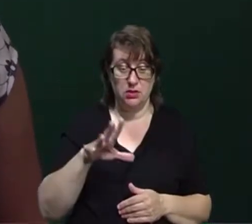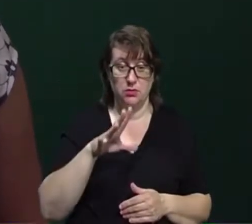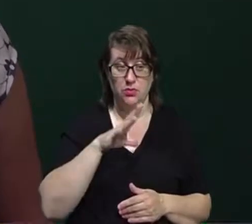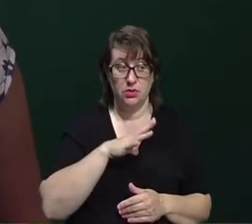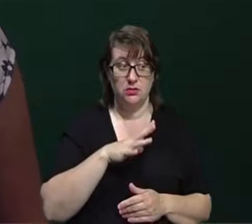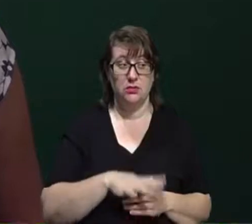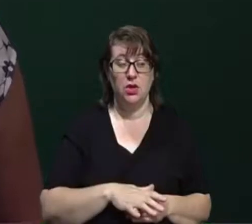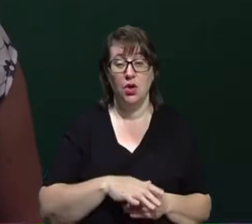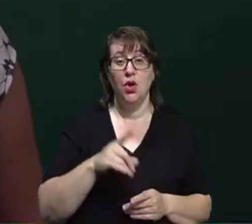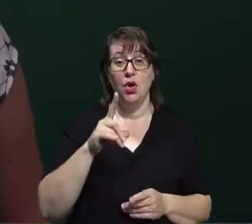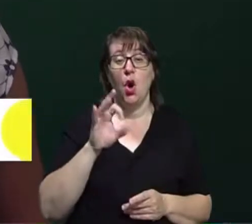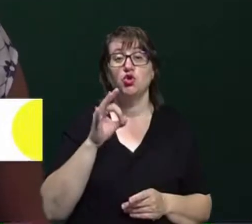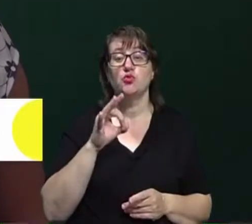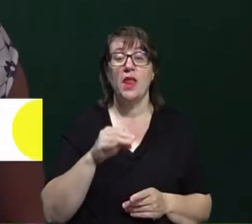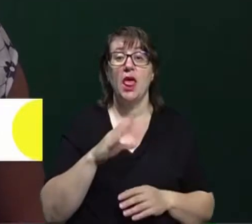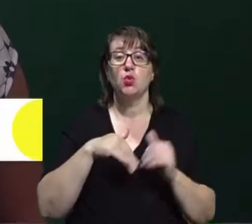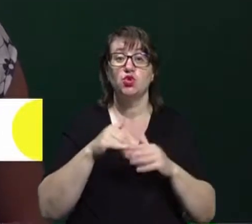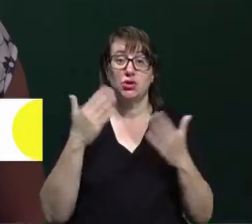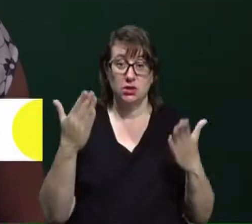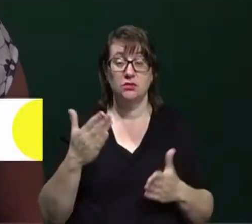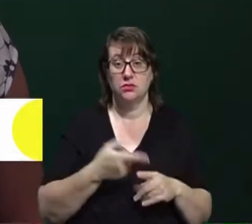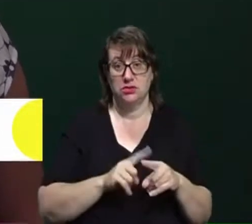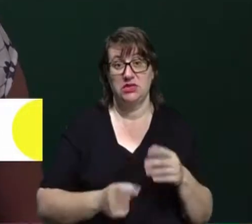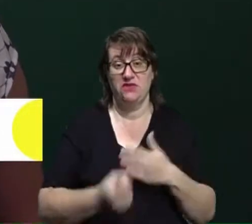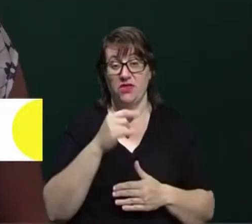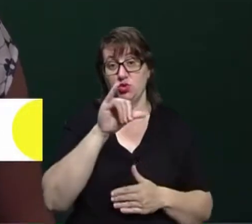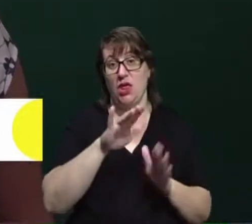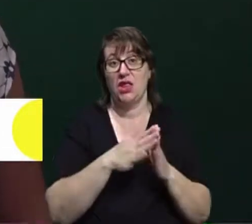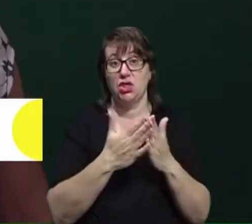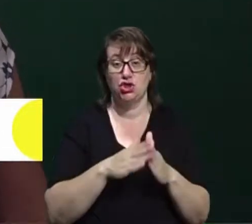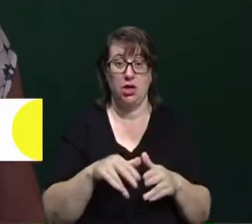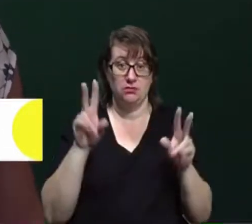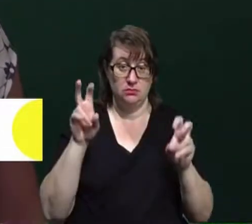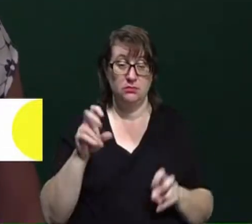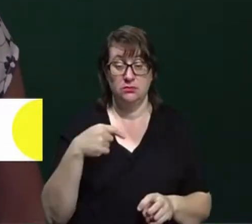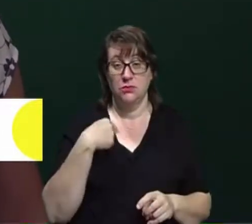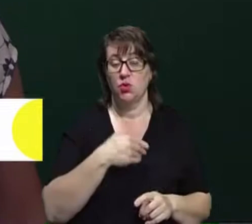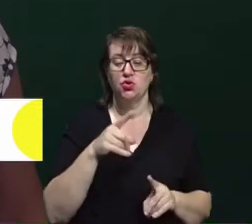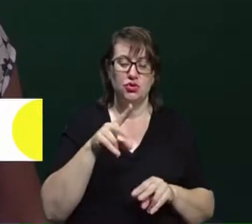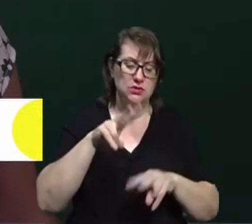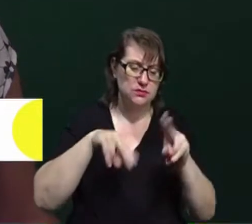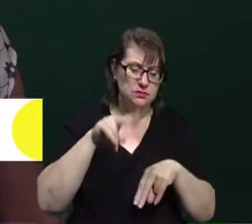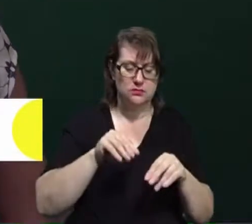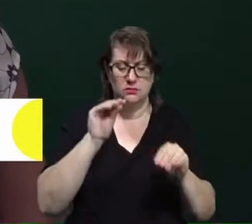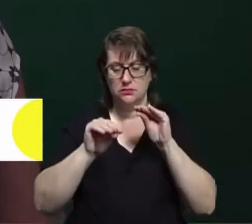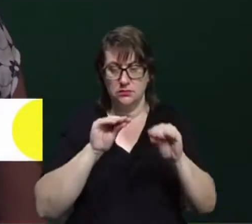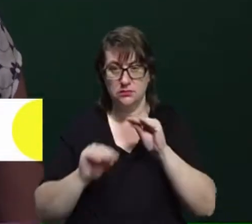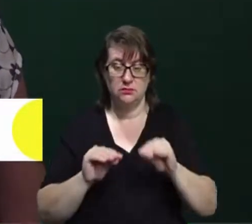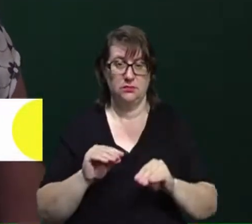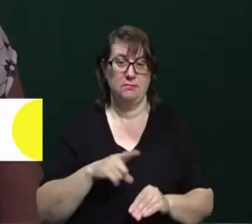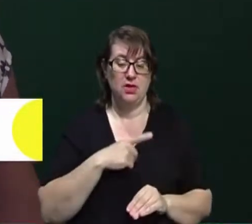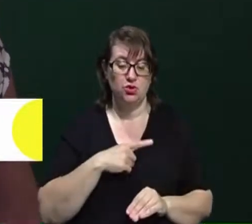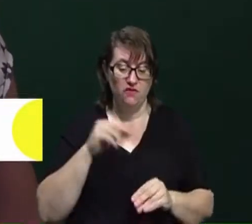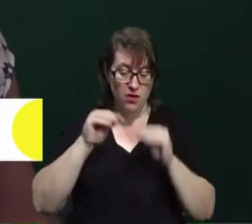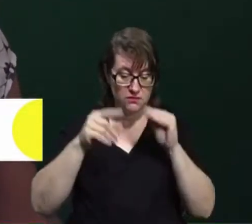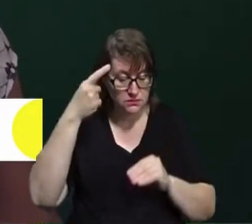ручки», і от у нього з'явилася книжка «Джумілої ручки». Він хотів щось конструювати, він щось майстрував. У